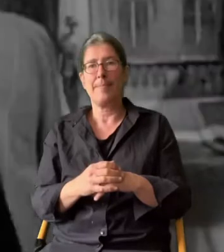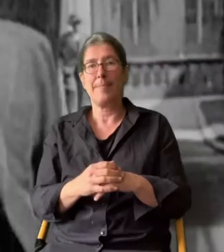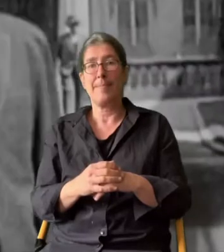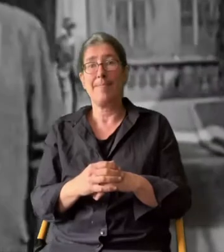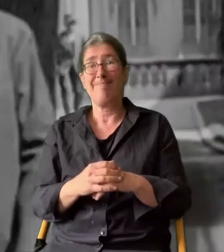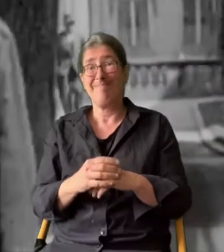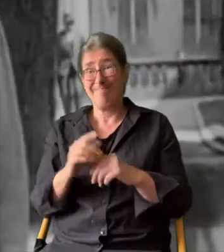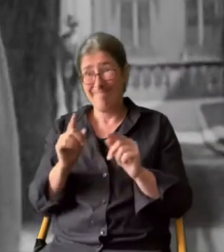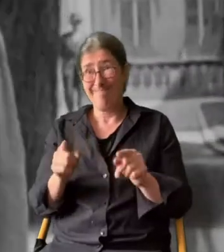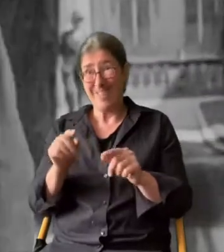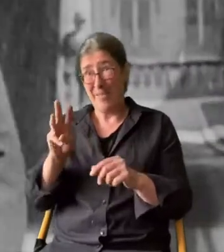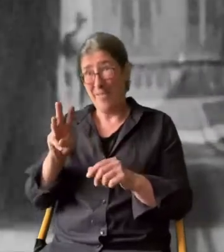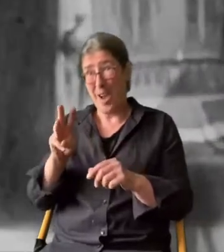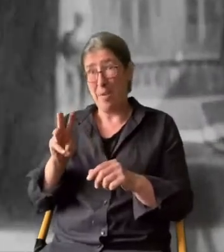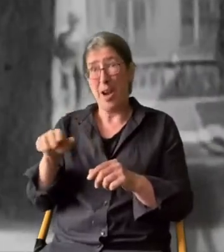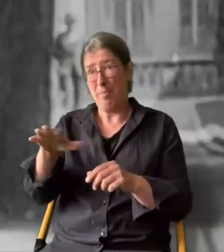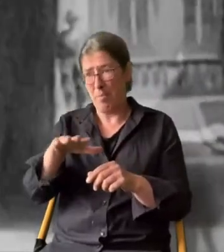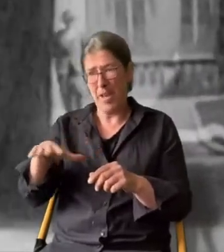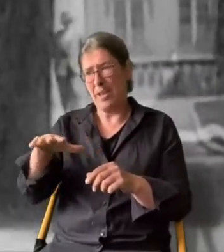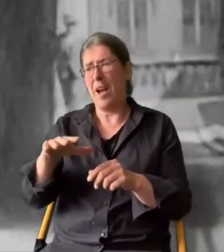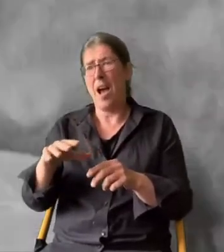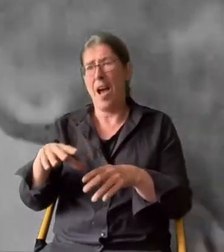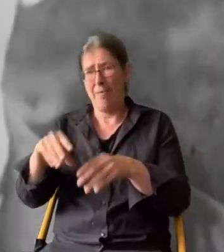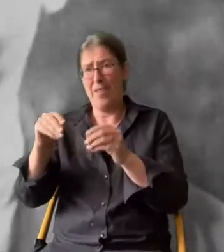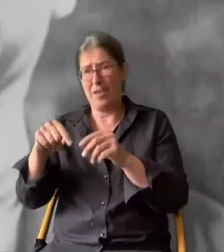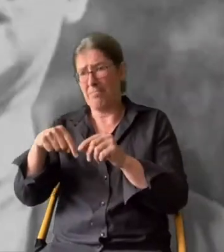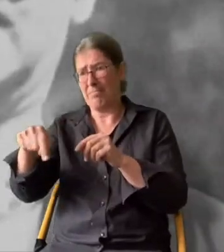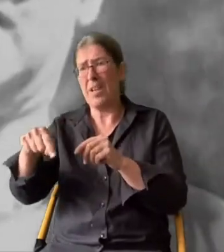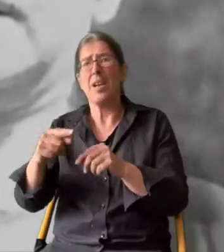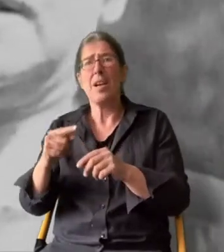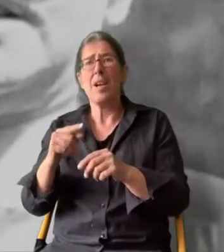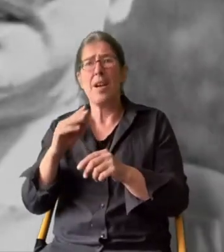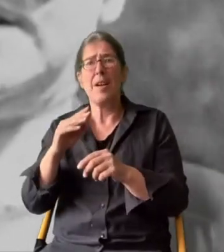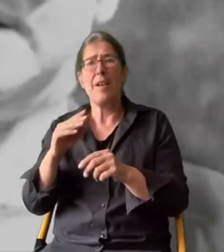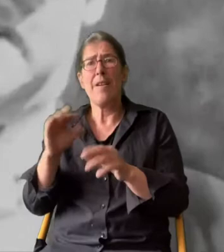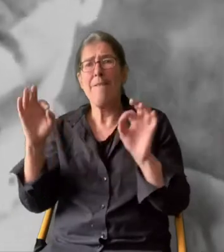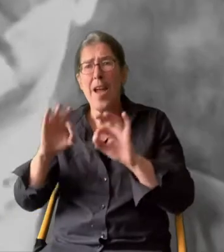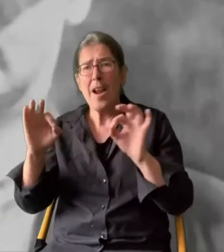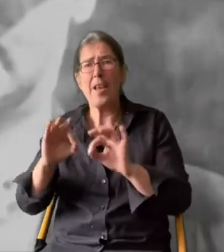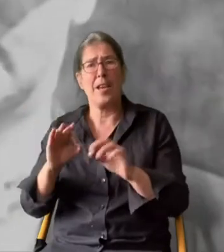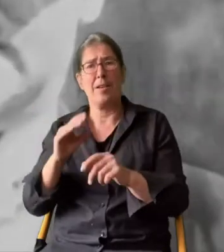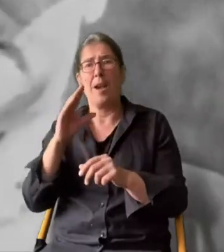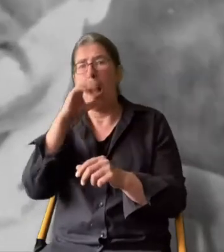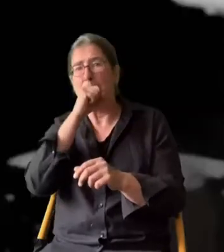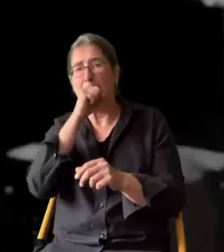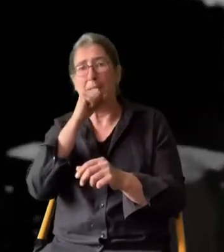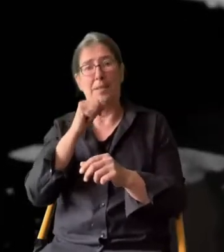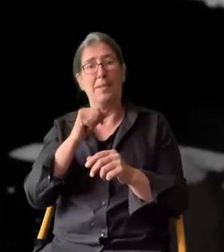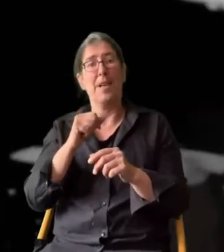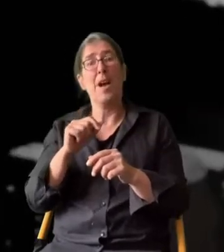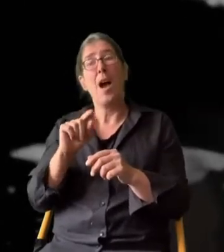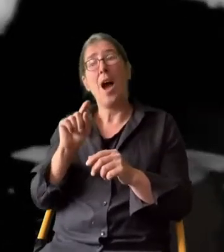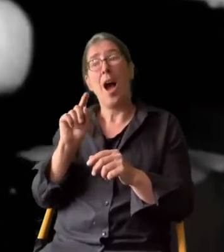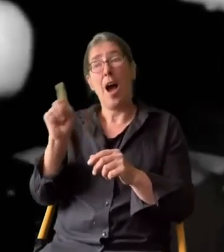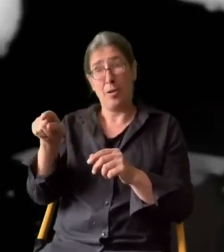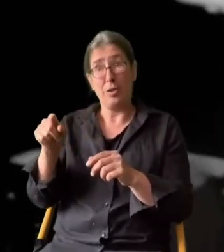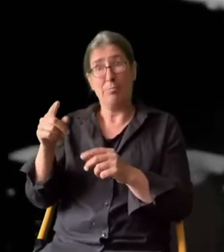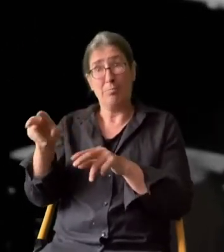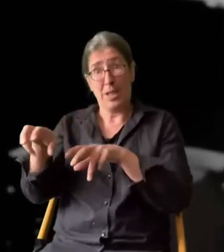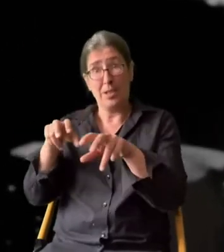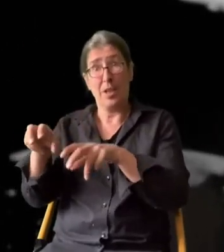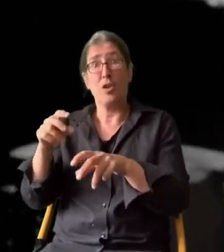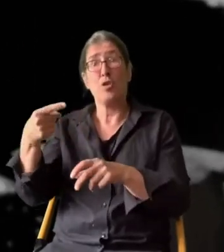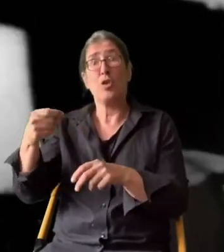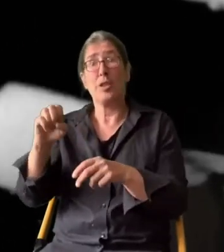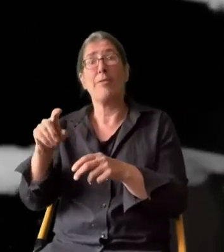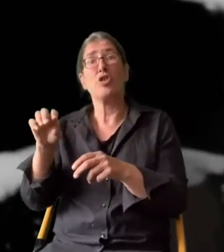Doch die Republik ist von Anfang an mit gefährlichen Geheimnissen belastet. Der langjährige Reichsaußenminister Gustav Stresemann gilt